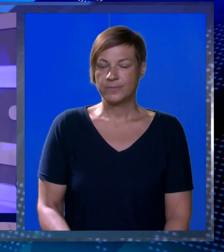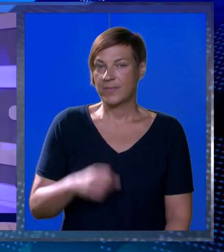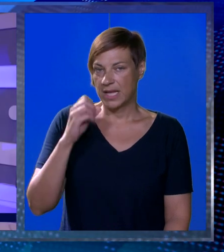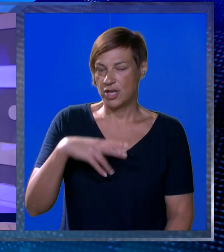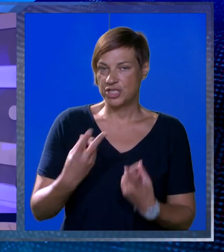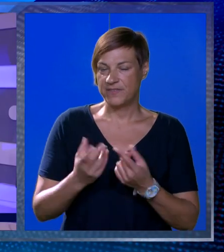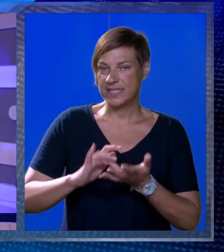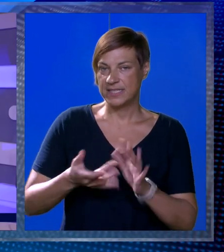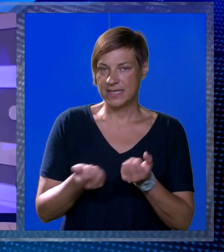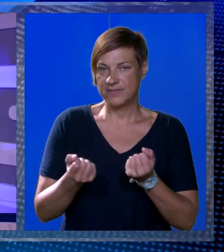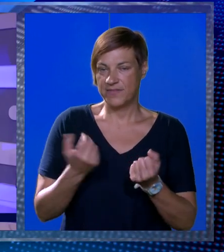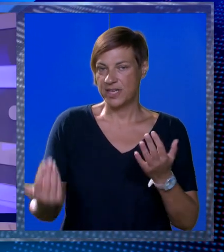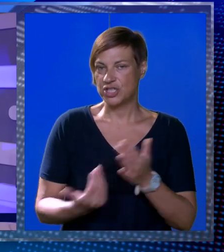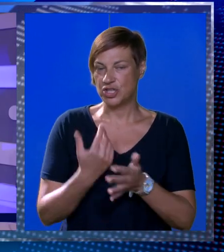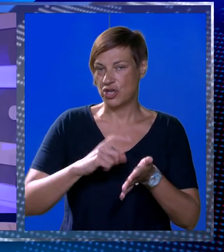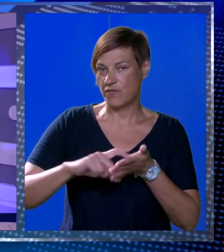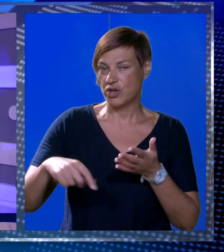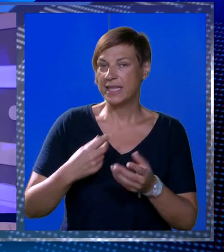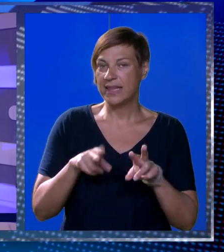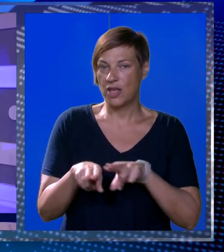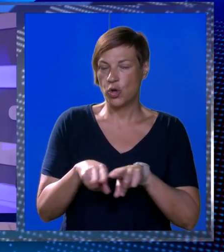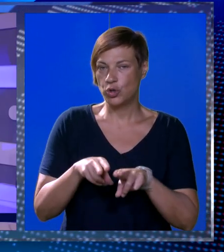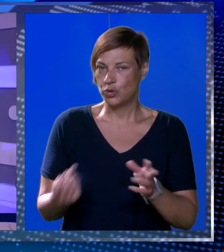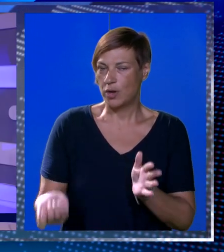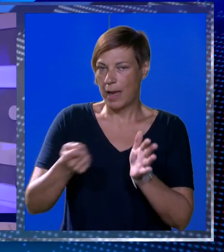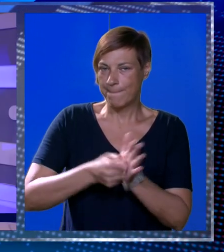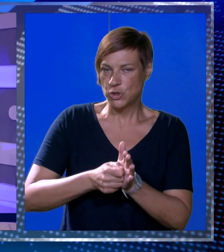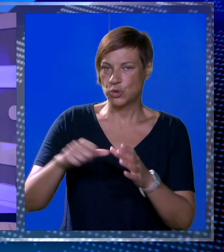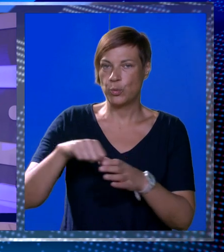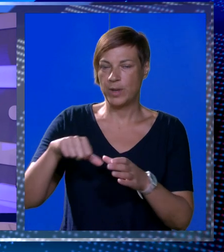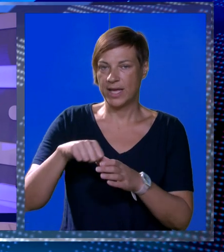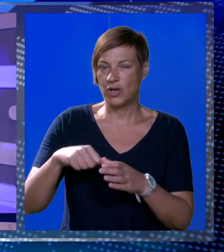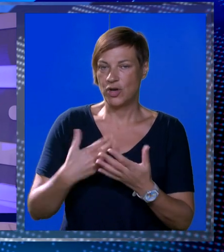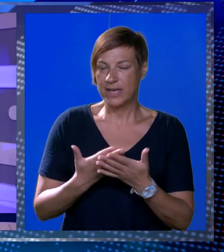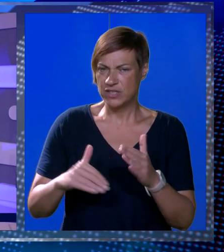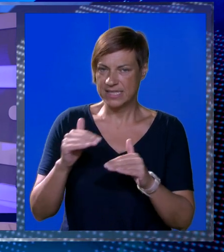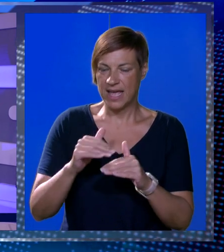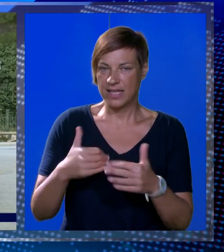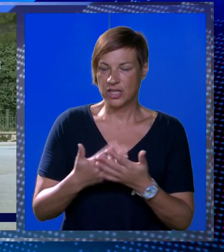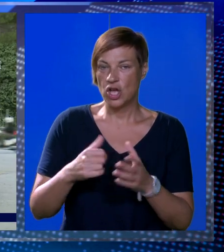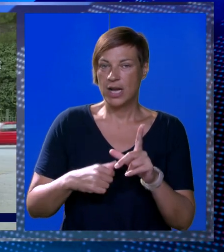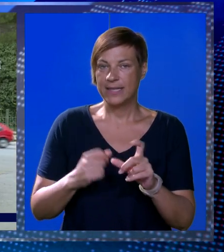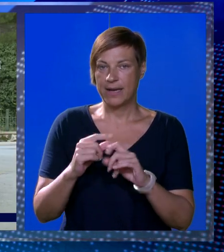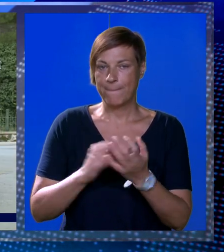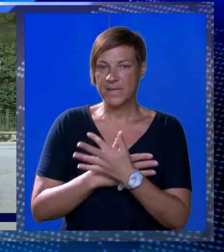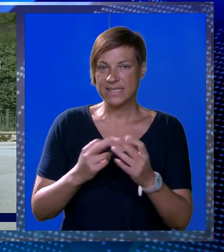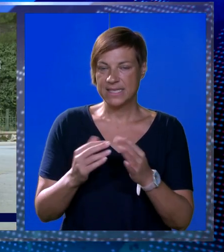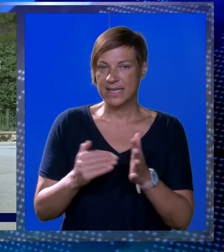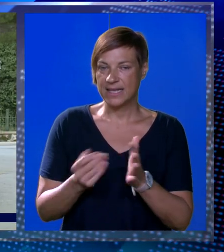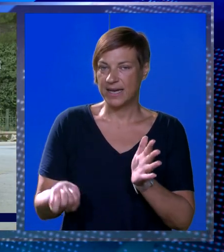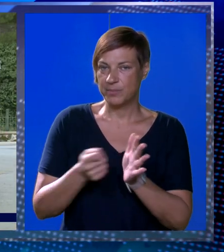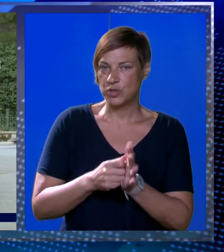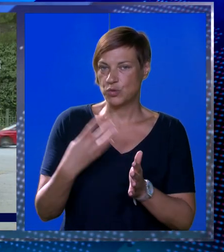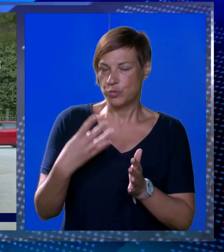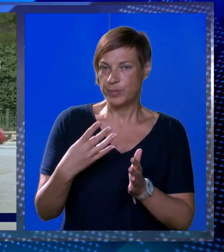Loše vijesti za sve vozače od novog tjedna točnije od utorka ponovno poskupljuje gorivo i to znatno. Litra benzina trebala bi